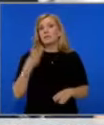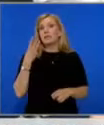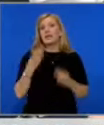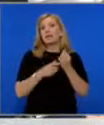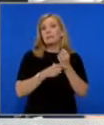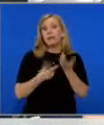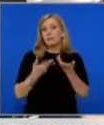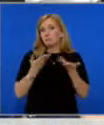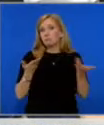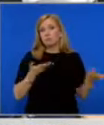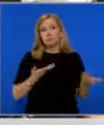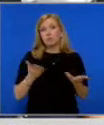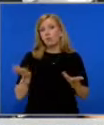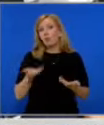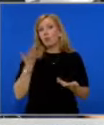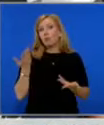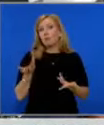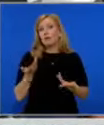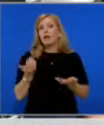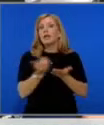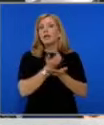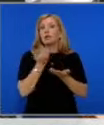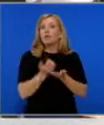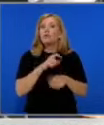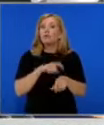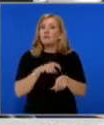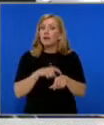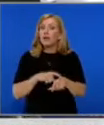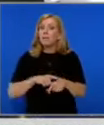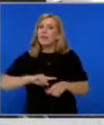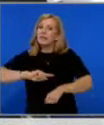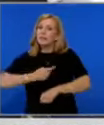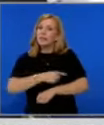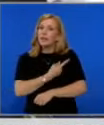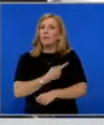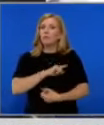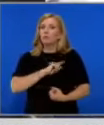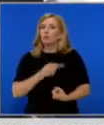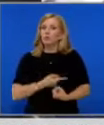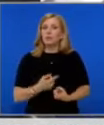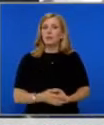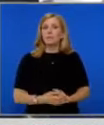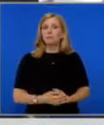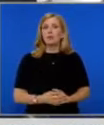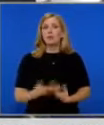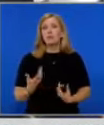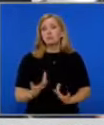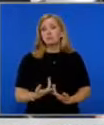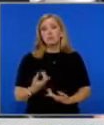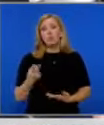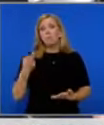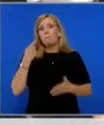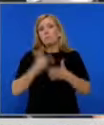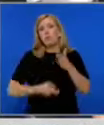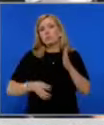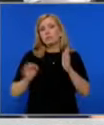март там където си и толкова. Економия на време, нерви, усилия. Задачата е много проста.